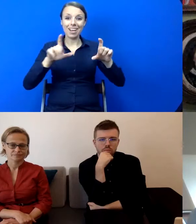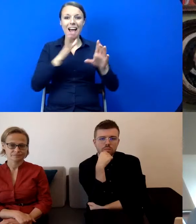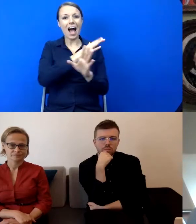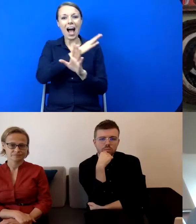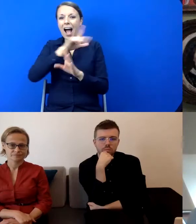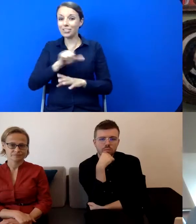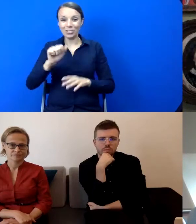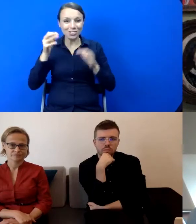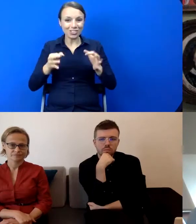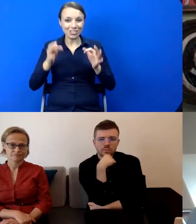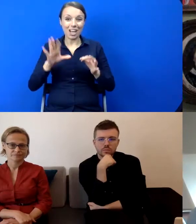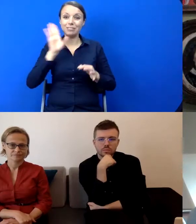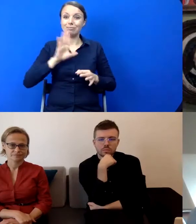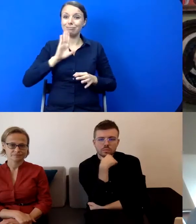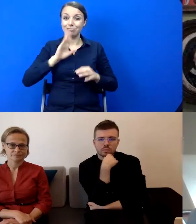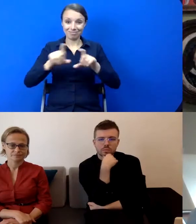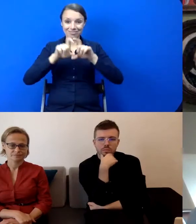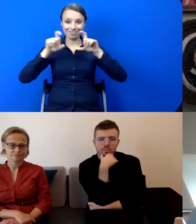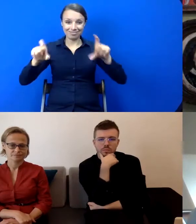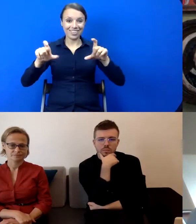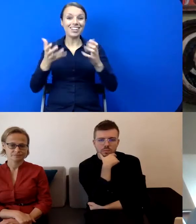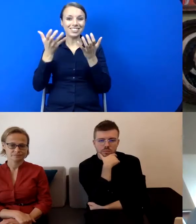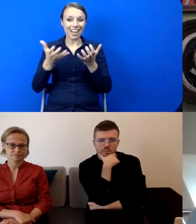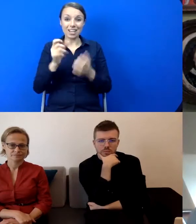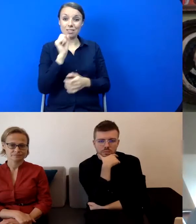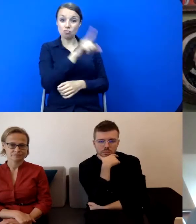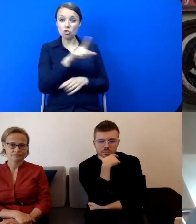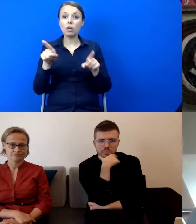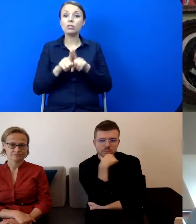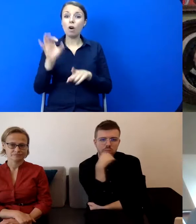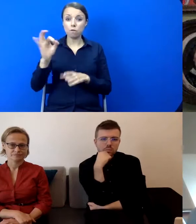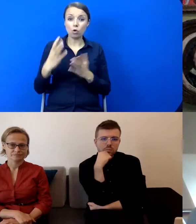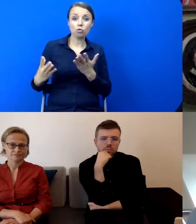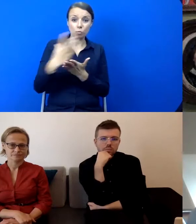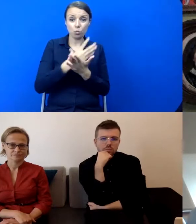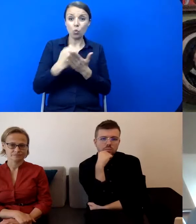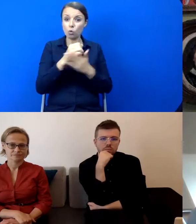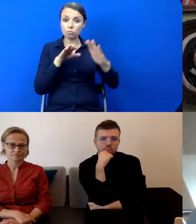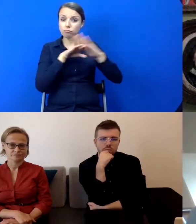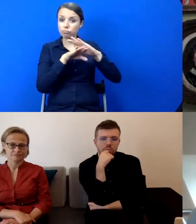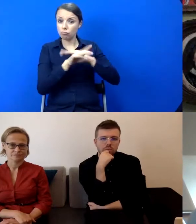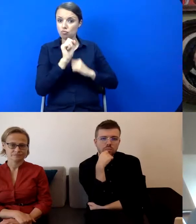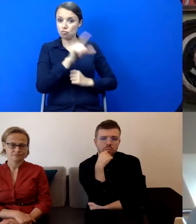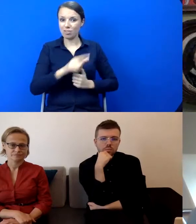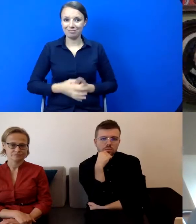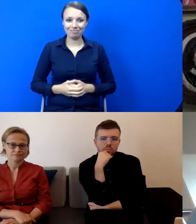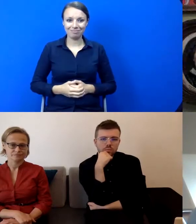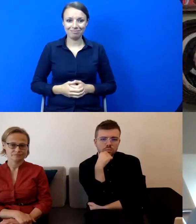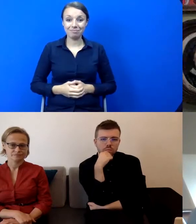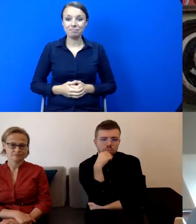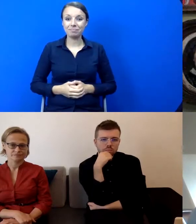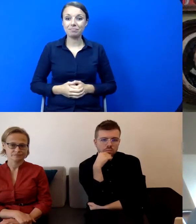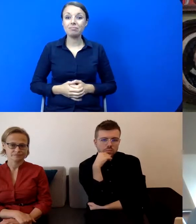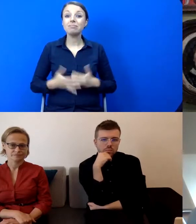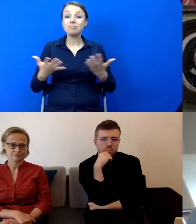i w którym trzyma swoje zbiory. I właśnie wtedy to w